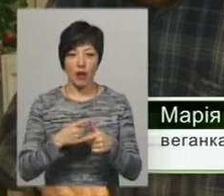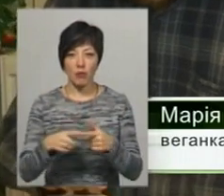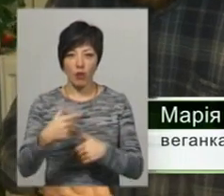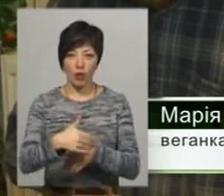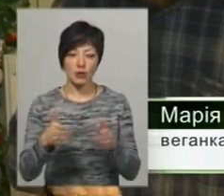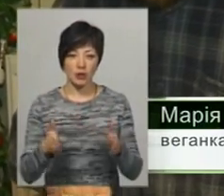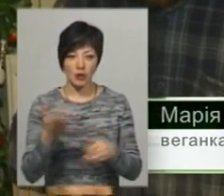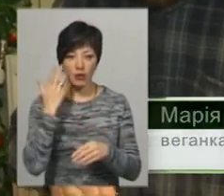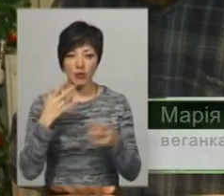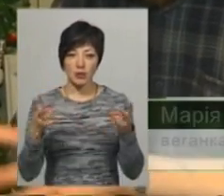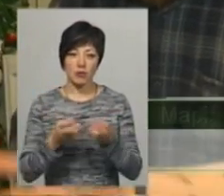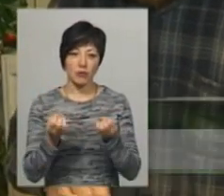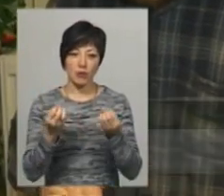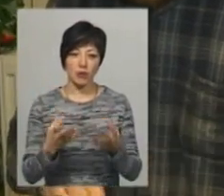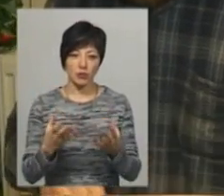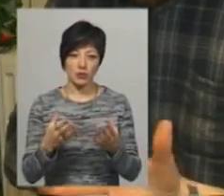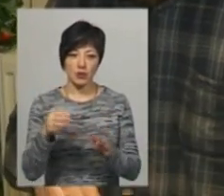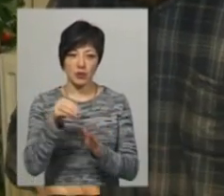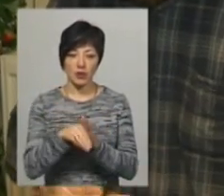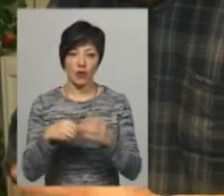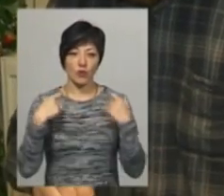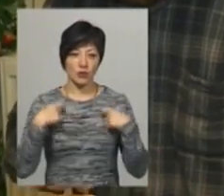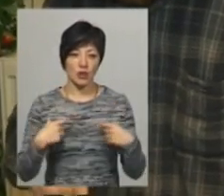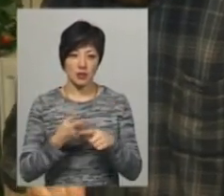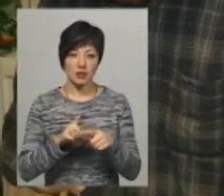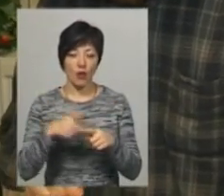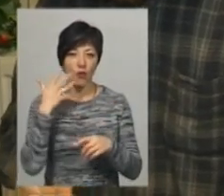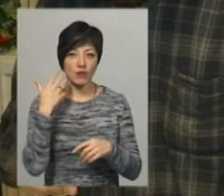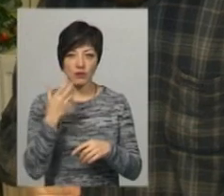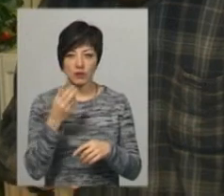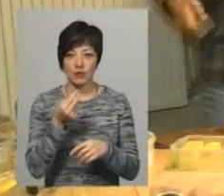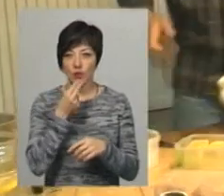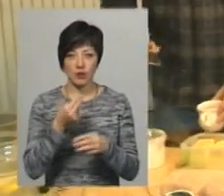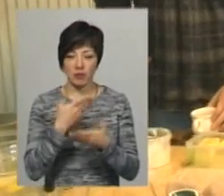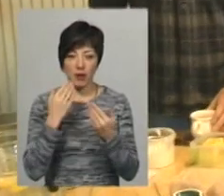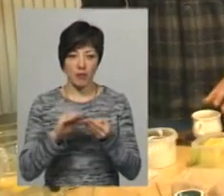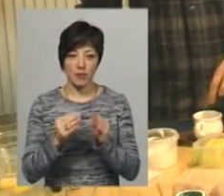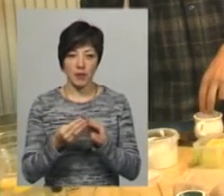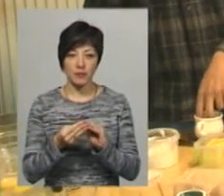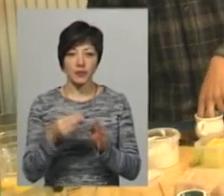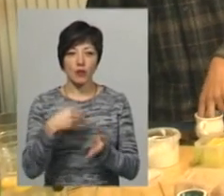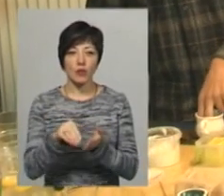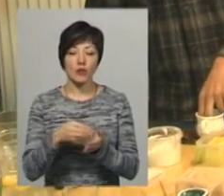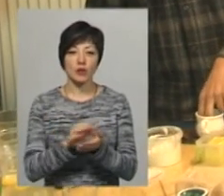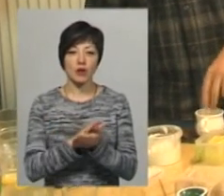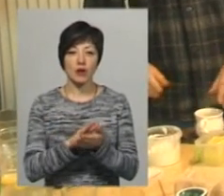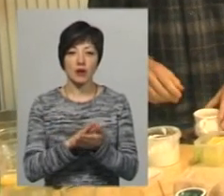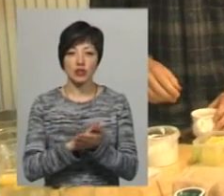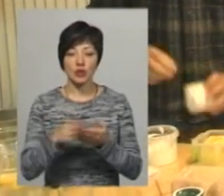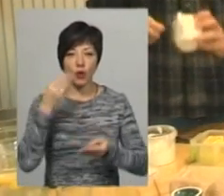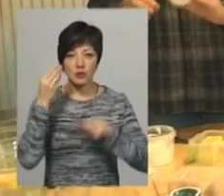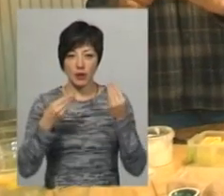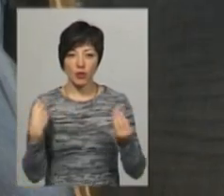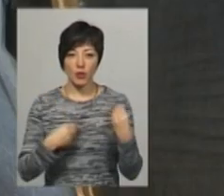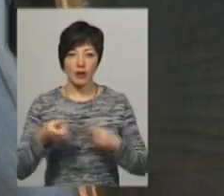потрібно, або просто без кульки. Ми кладемося в рюкзак, бо це овочі, фрукти, ніяких проблем з цим немає. Пара купує органічну косметику та одяг